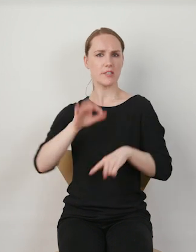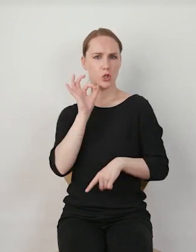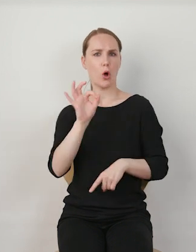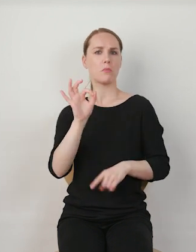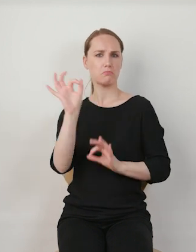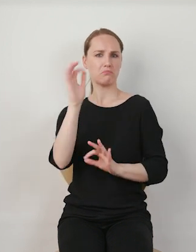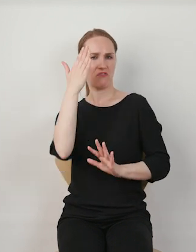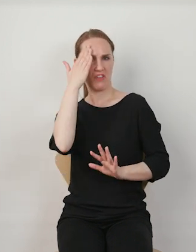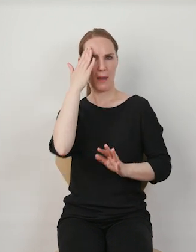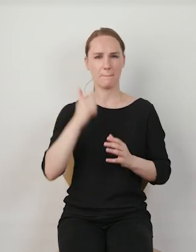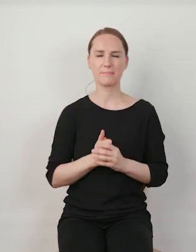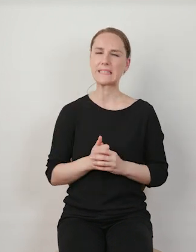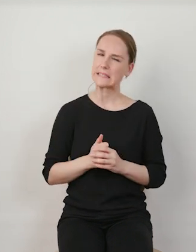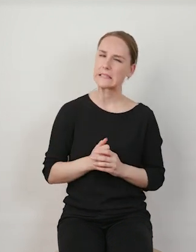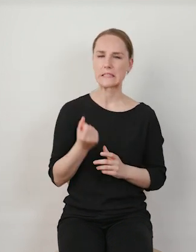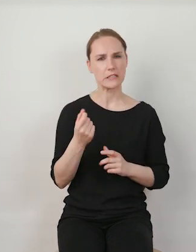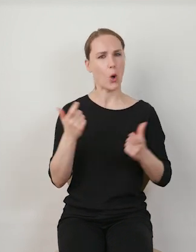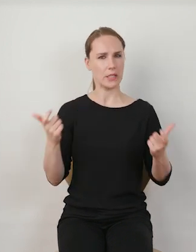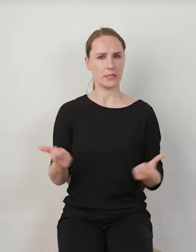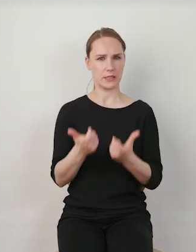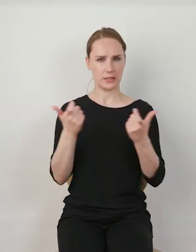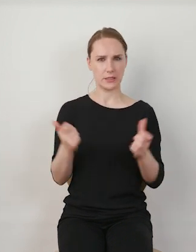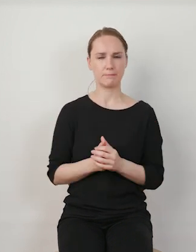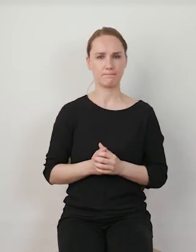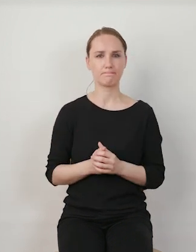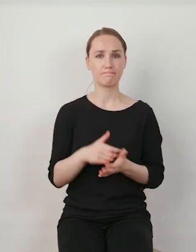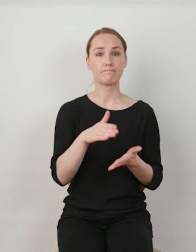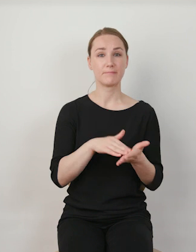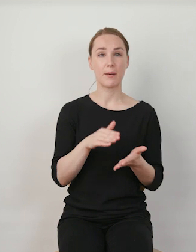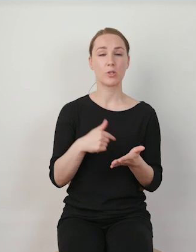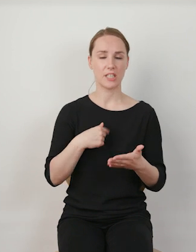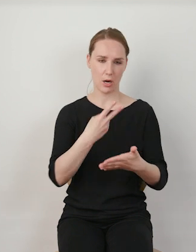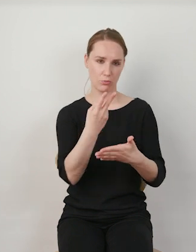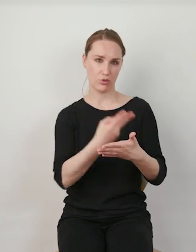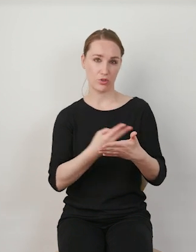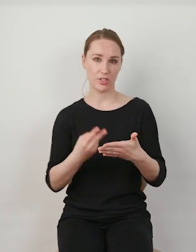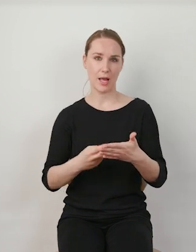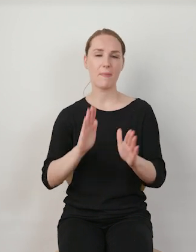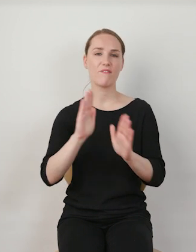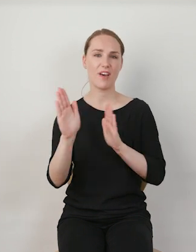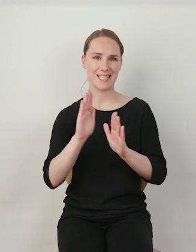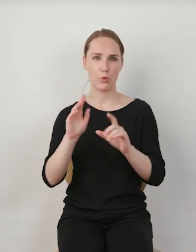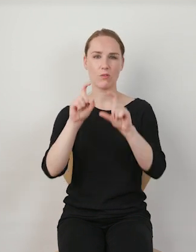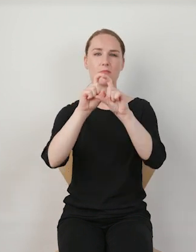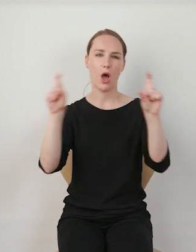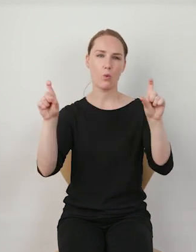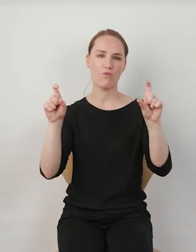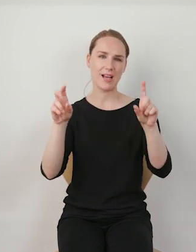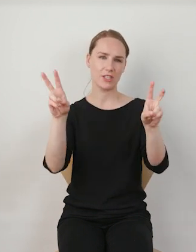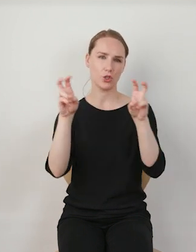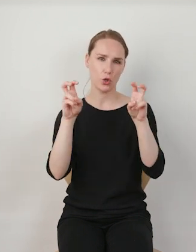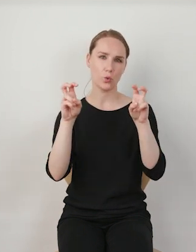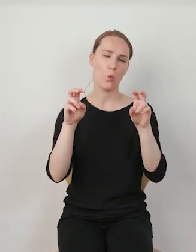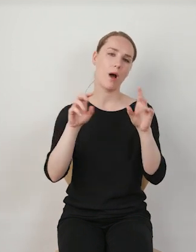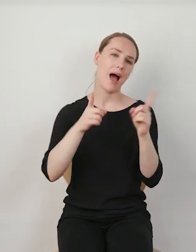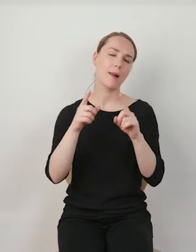tu widzę pewne zagrożenia. To znaczy, że jeżeli ja przeczytam nagłówek na Facebooku, jeżeli ja zobaczę